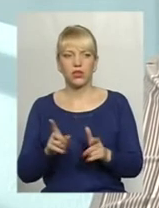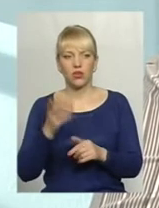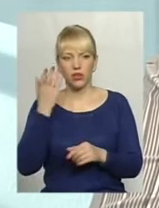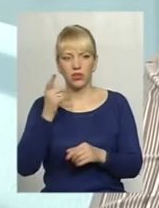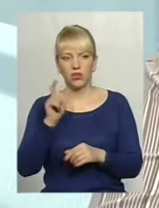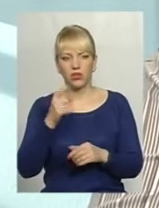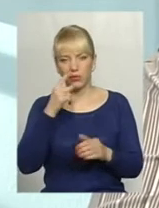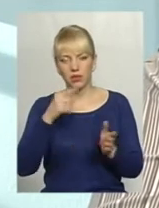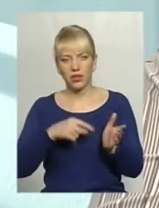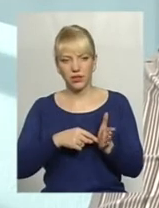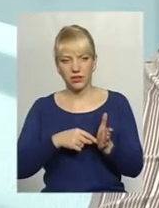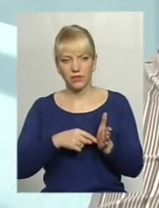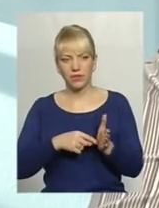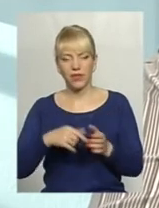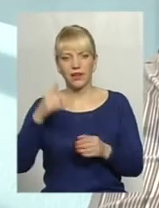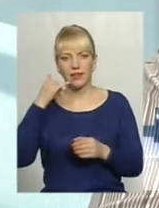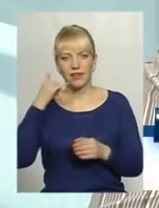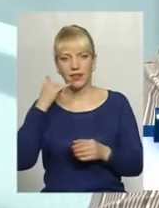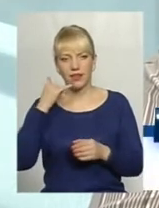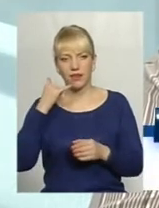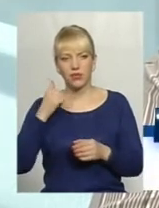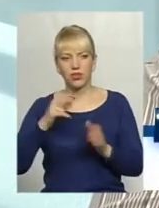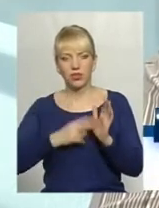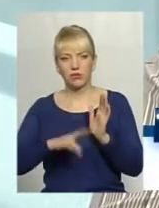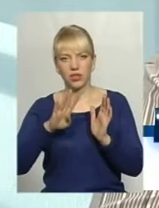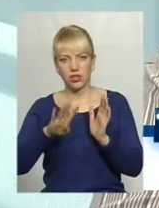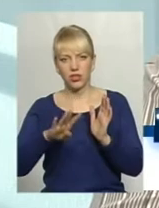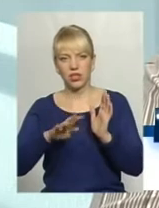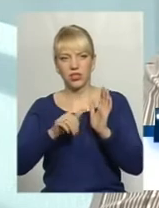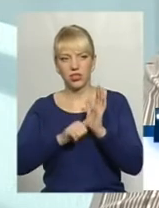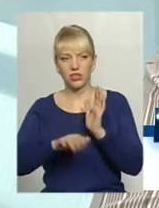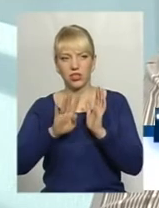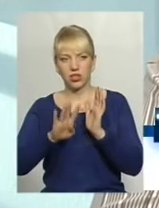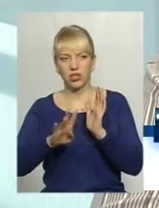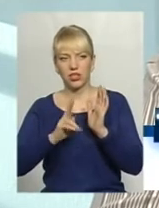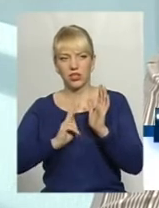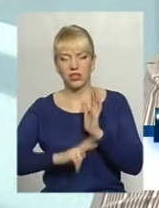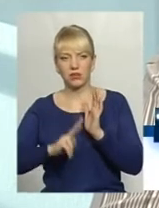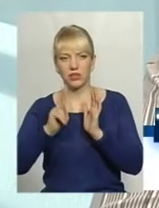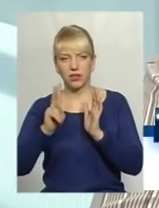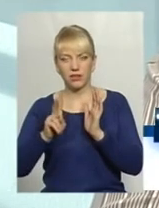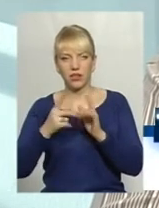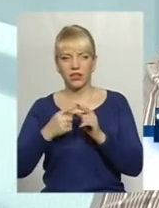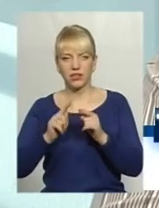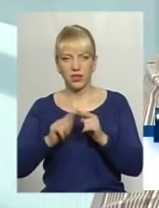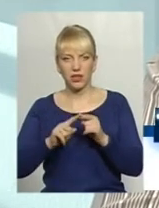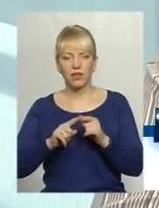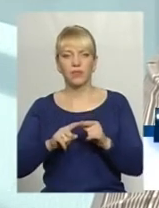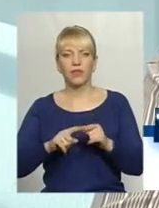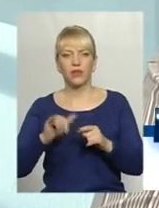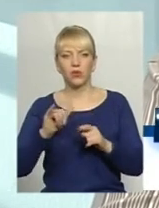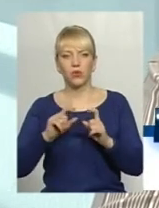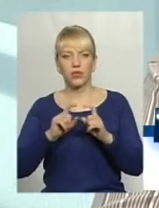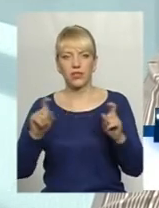опиняється. Телефон 74 64 72 – це безпосередньо у